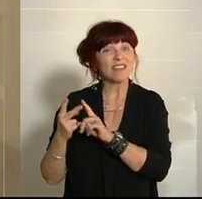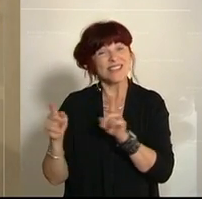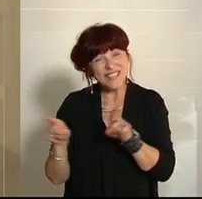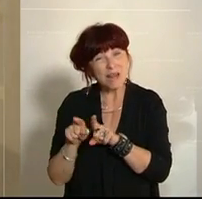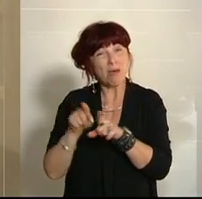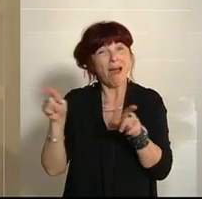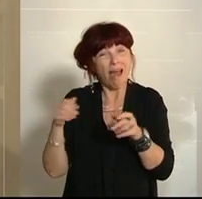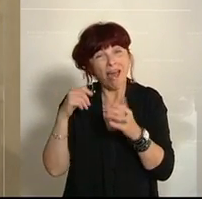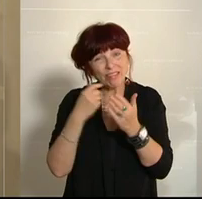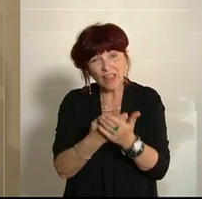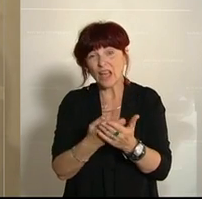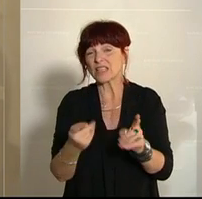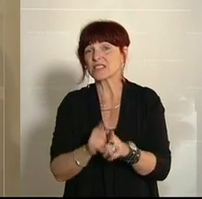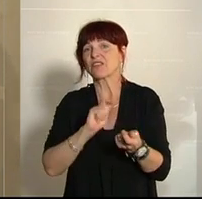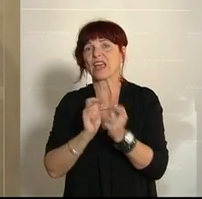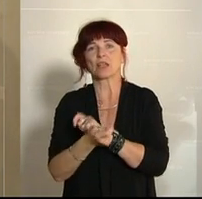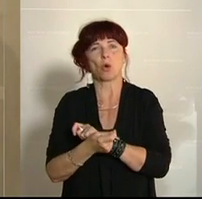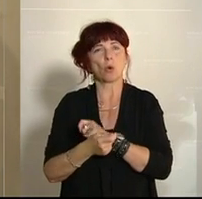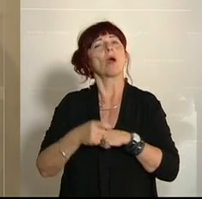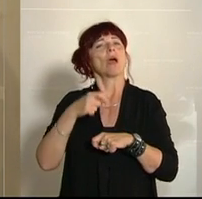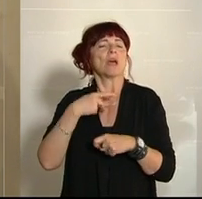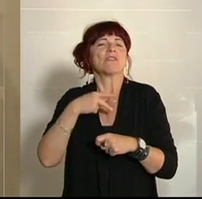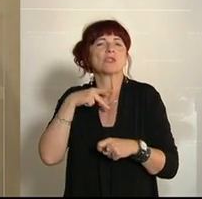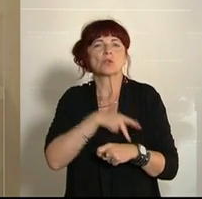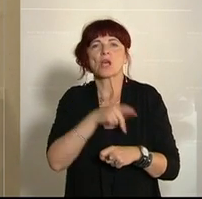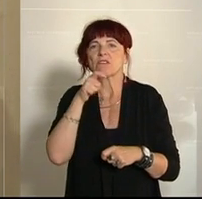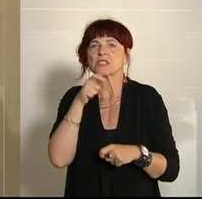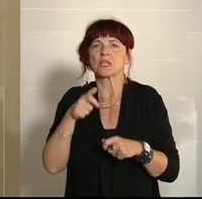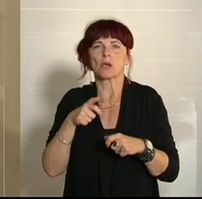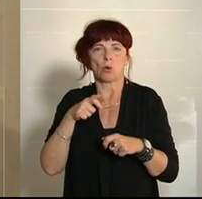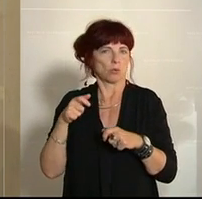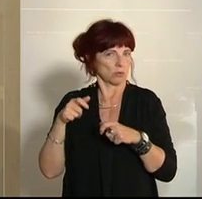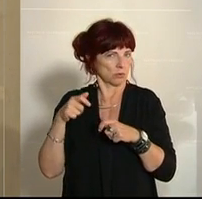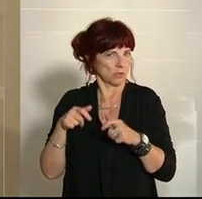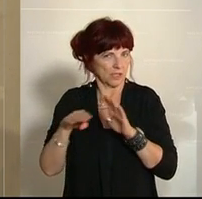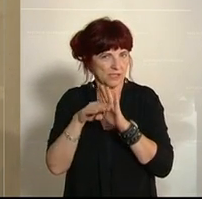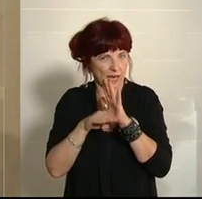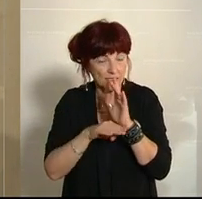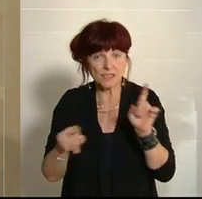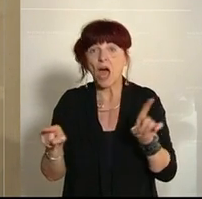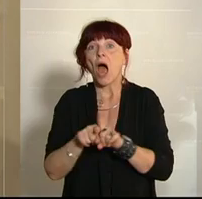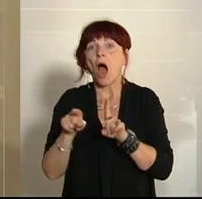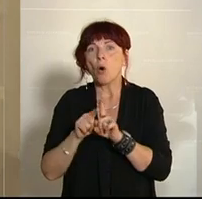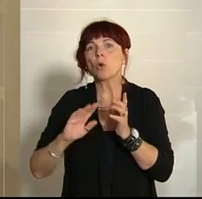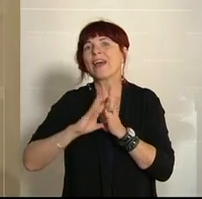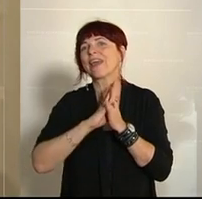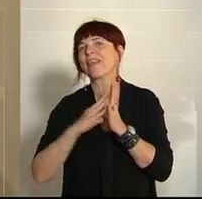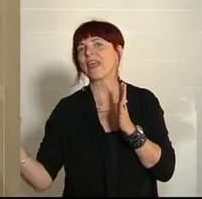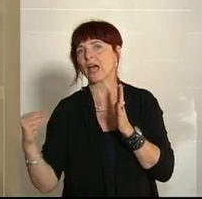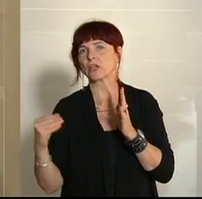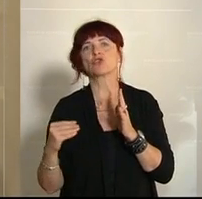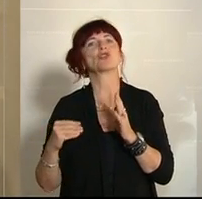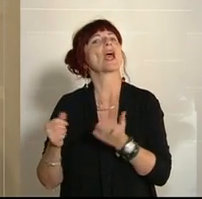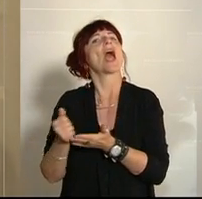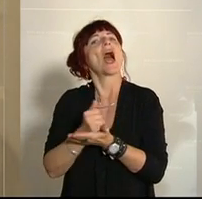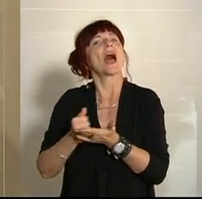die neue Fortschreibung des Preisspannermodells und eines Preisscreening-Modells für generische Arzneimittel mit enthalten wäre. Nun,